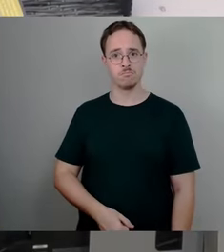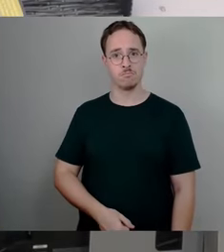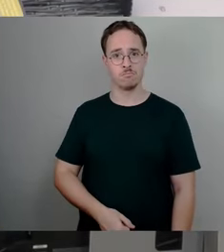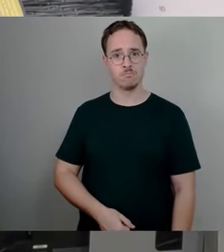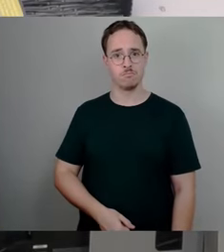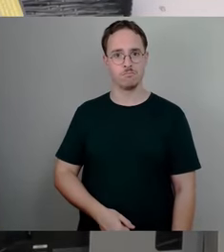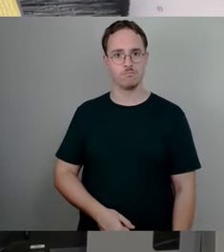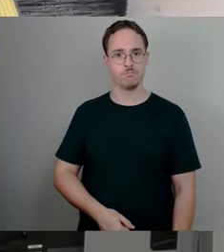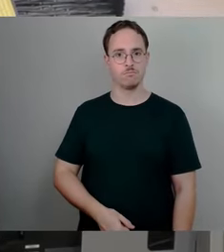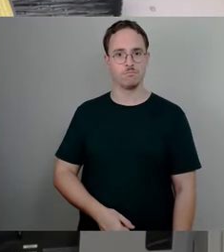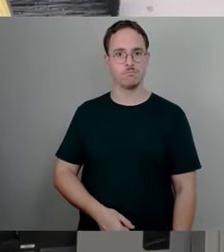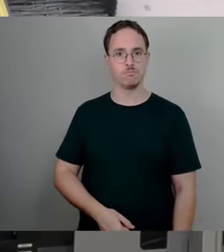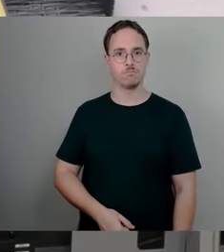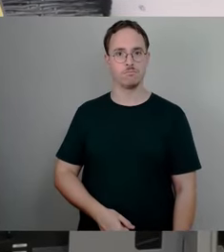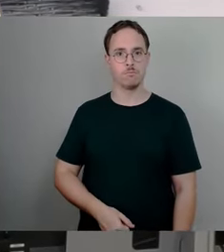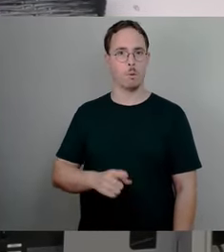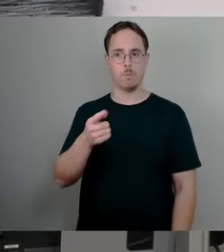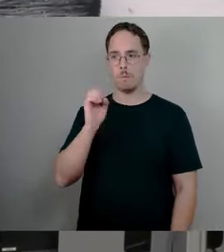Lärm hätte ich das mit Powerpoint doch hingekriegt.